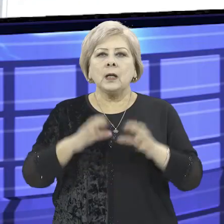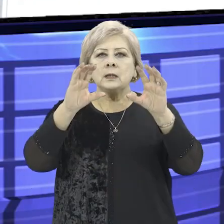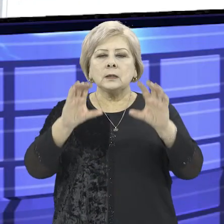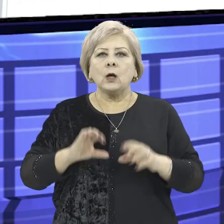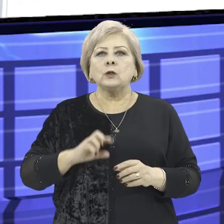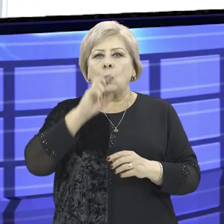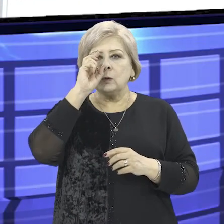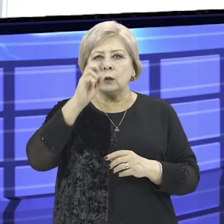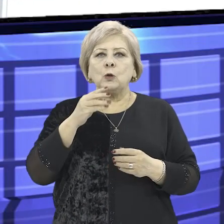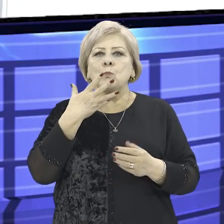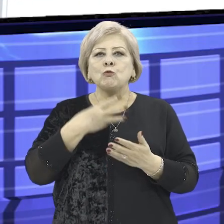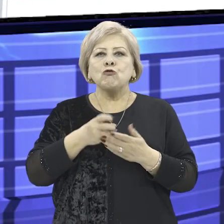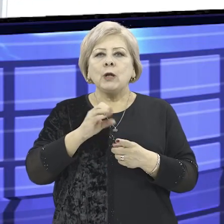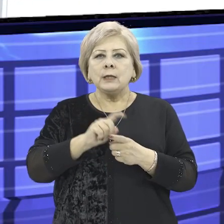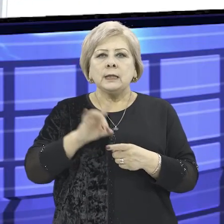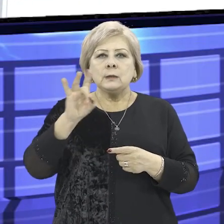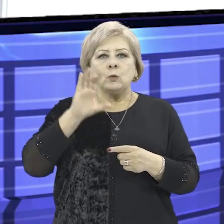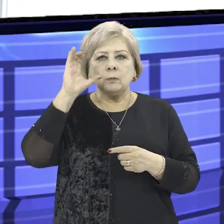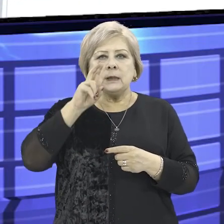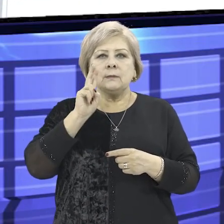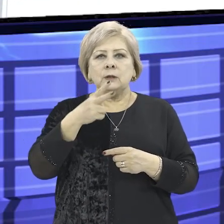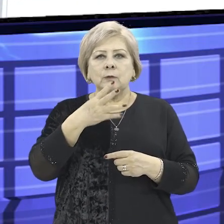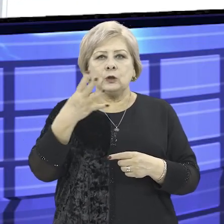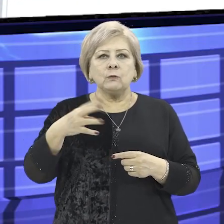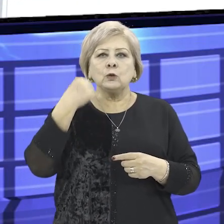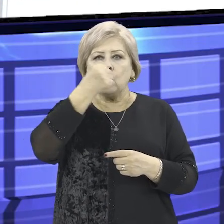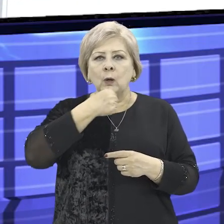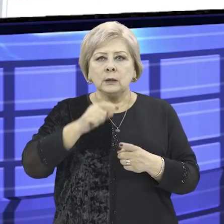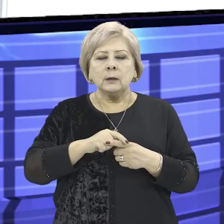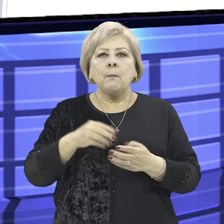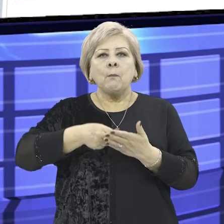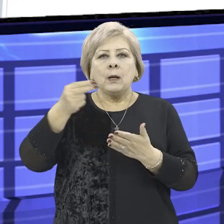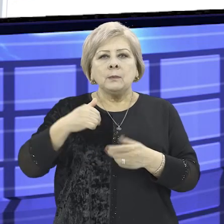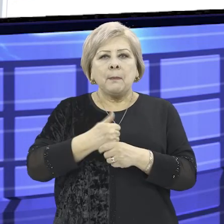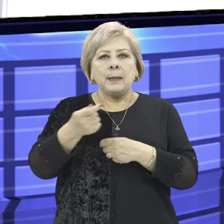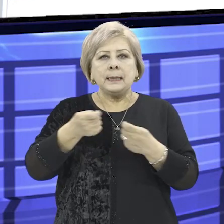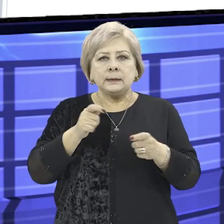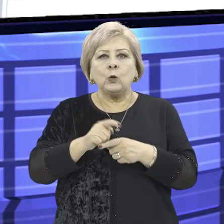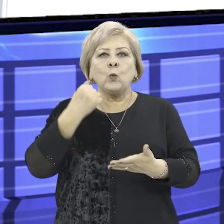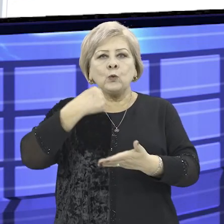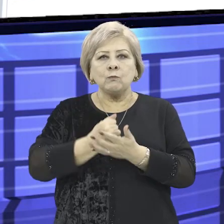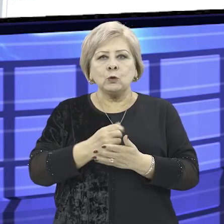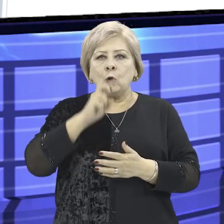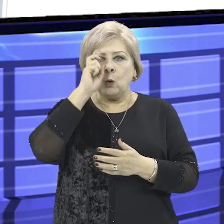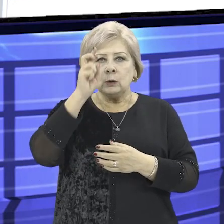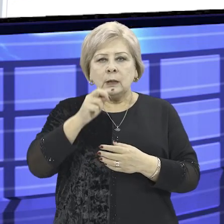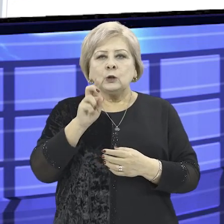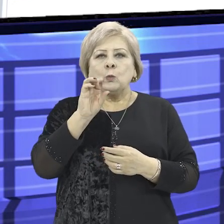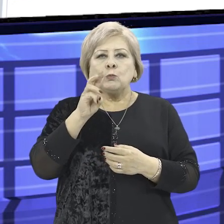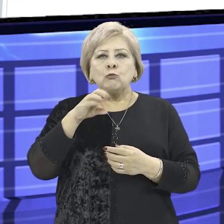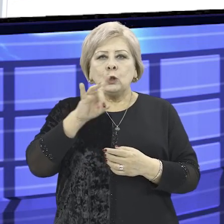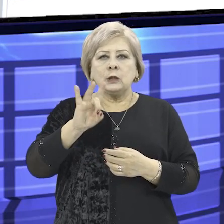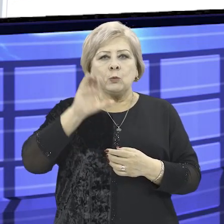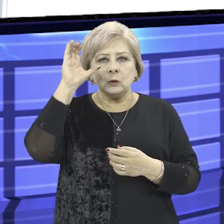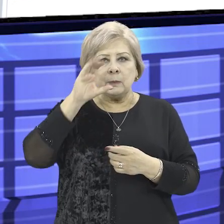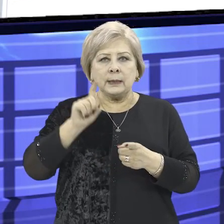Закон о государственном бюджете Республики Узбекистан на 2024 год подписан президентом. Утвержден государственный